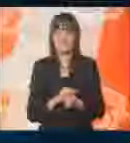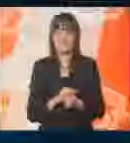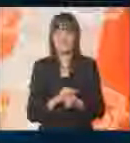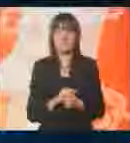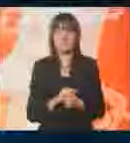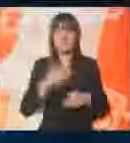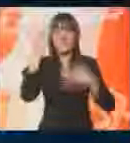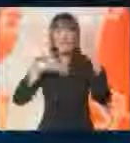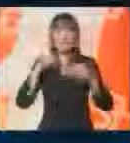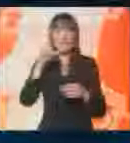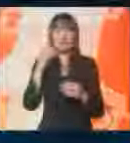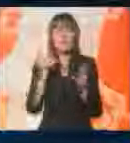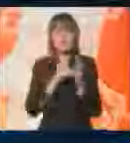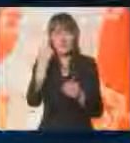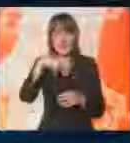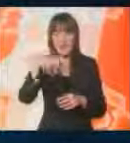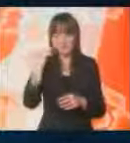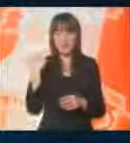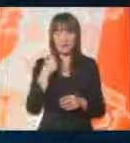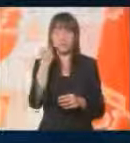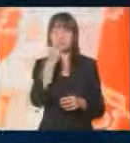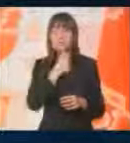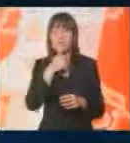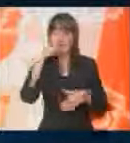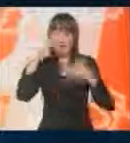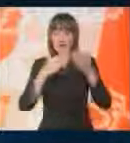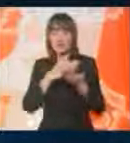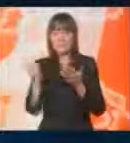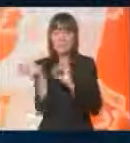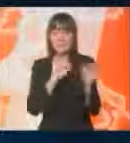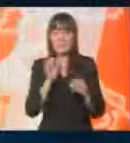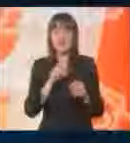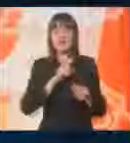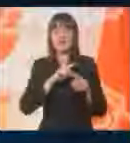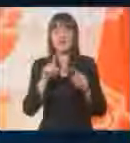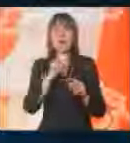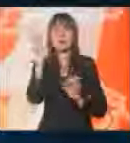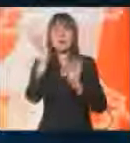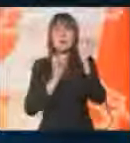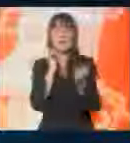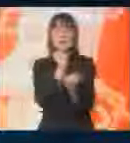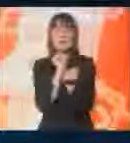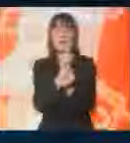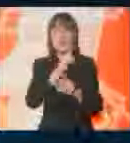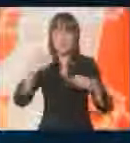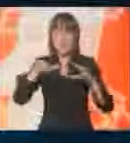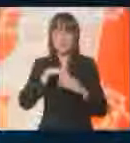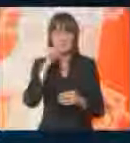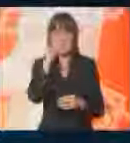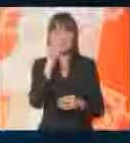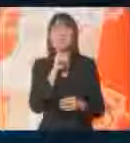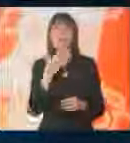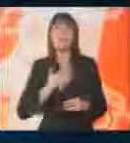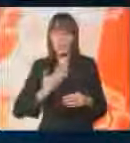Grad Loznica još od 2005. godine iz budžeta grada izdvoja sredstva namenjena za beskamatne pozajmice nezaposlenim ljudima